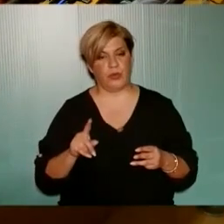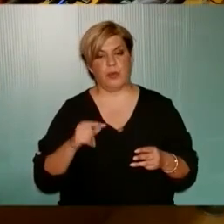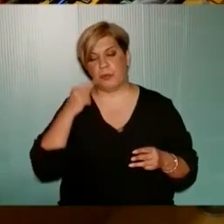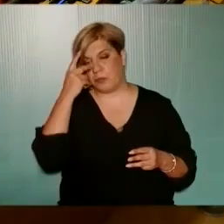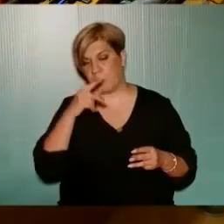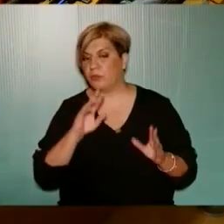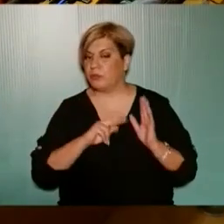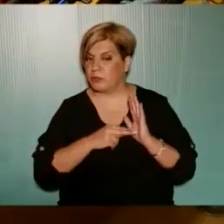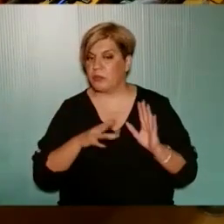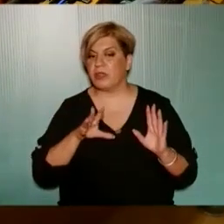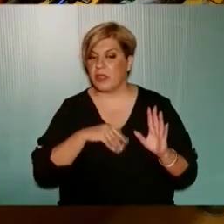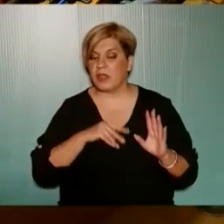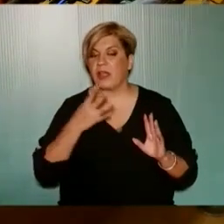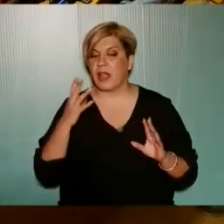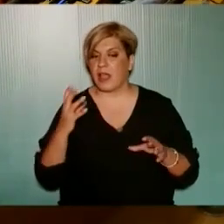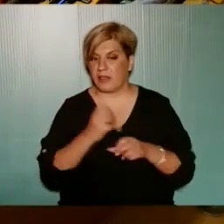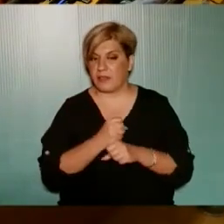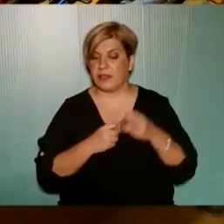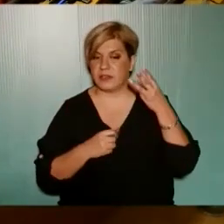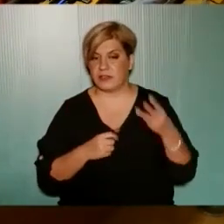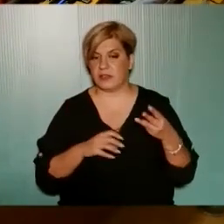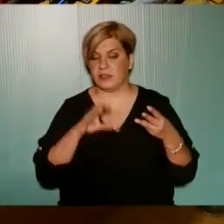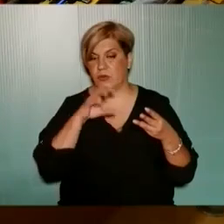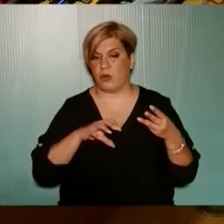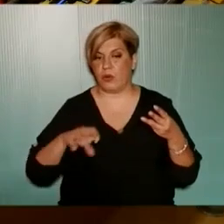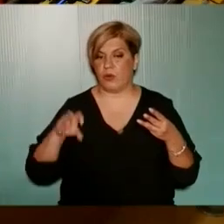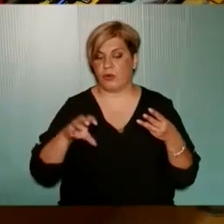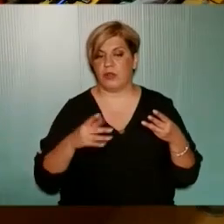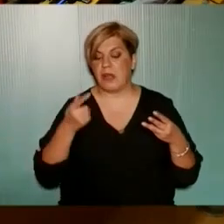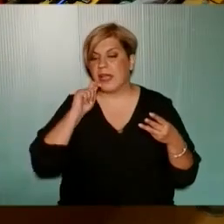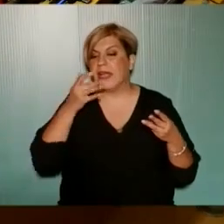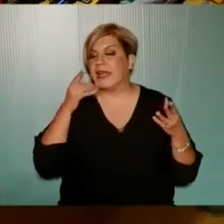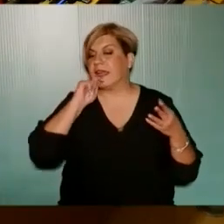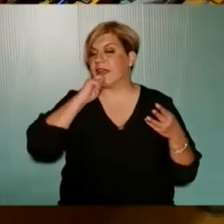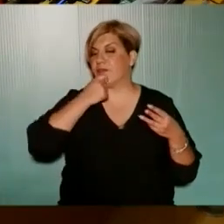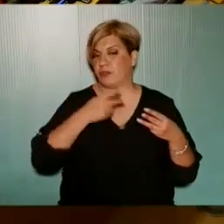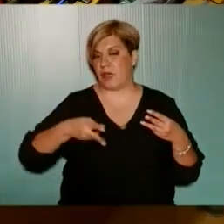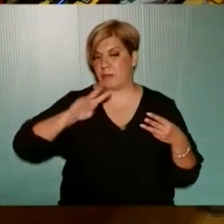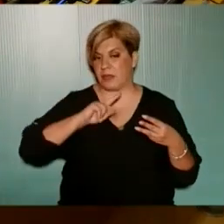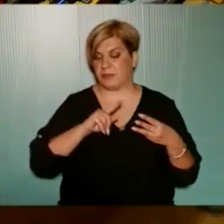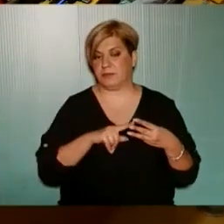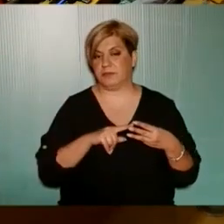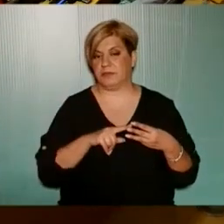προσεκτικά να δεχτώ ότι είπατε ότι έχετε βρει τους τρεις χώρους δεν μας τους είπατε όμως τους κρατάτε κρυφούς ακόμα απαντήστε μας